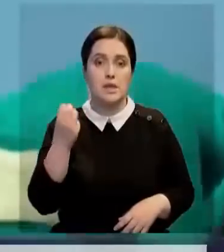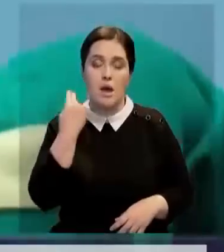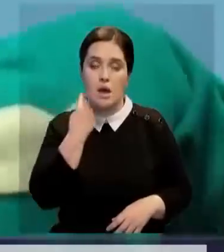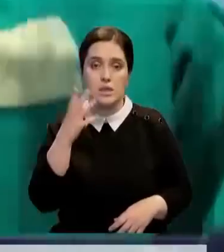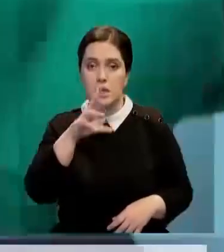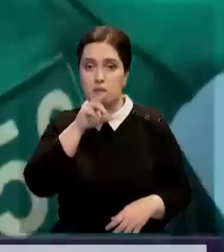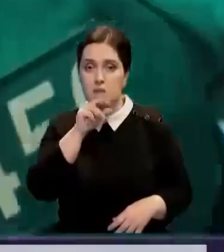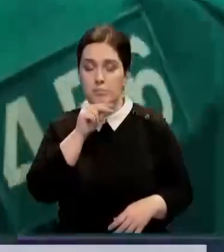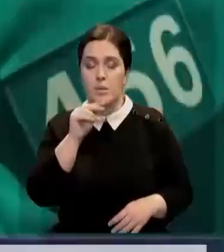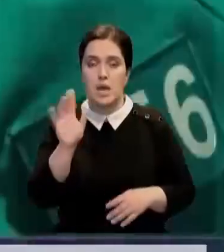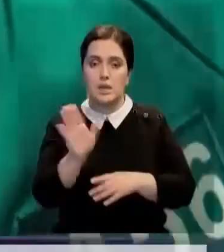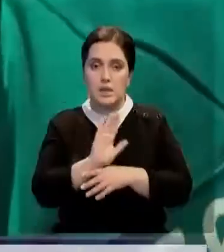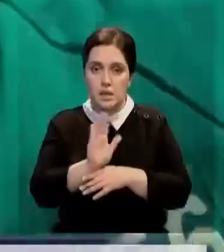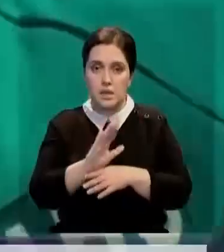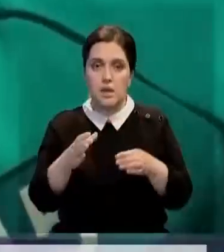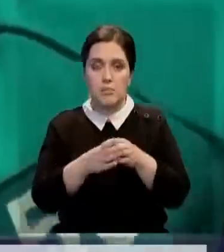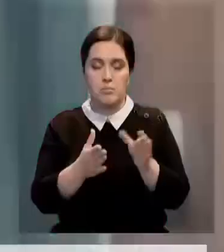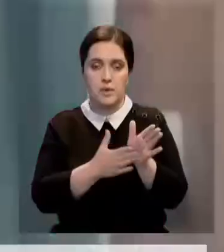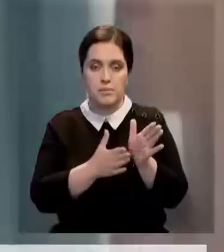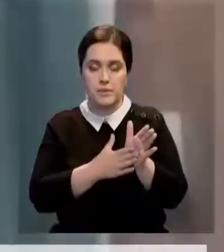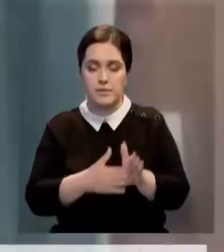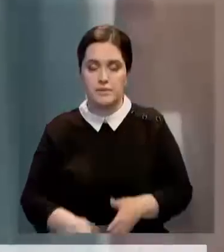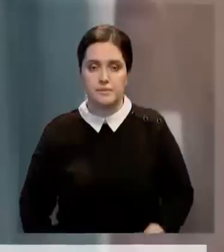сериалом, представленным в номинации премии.